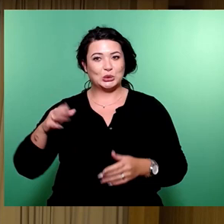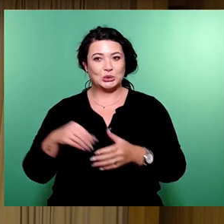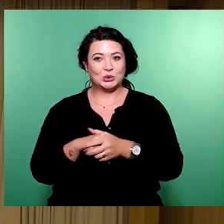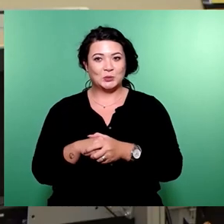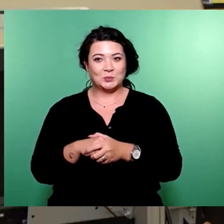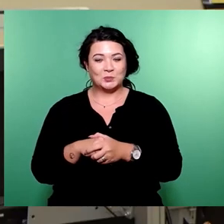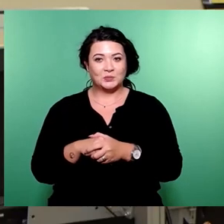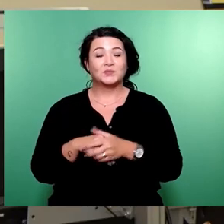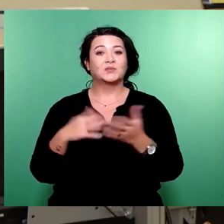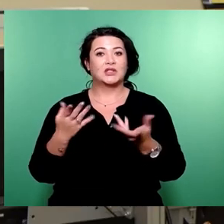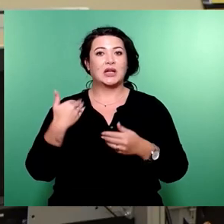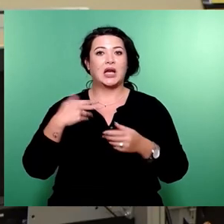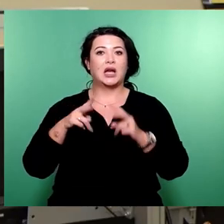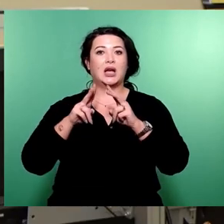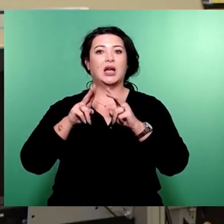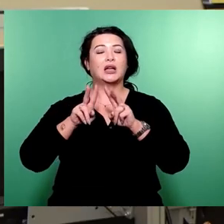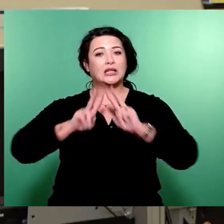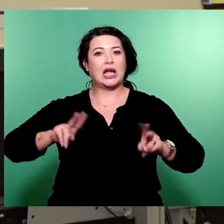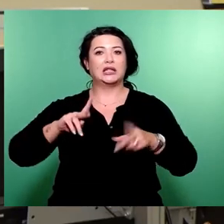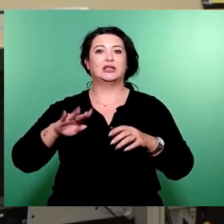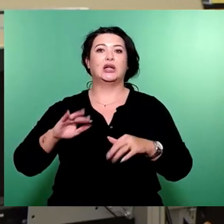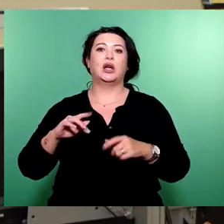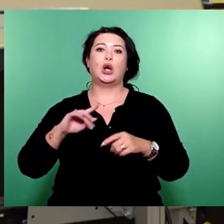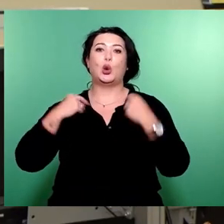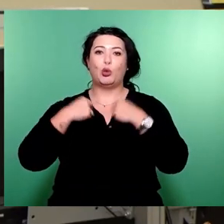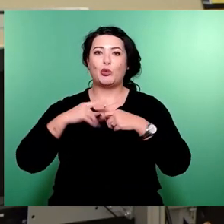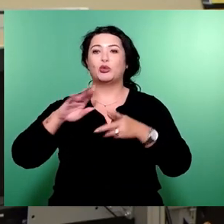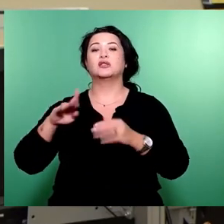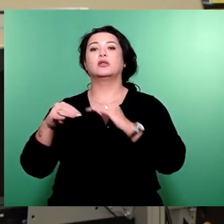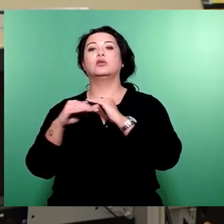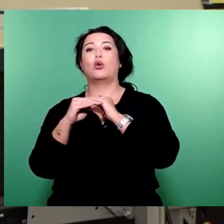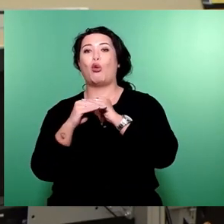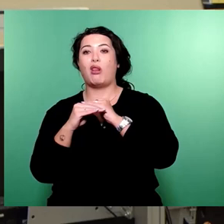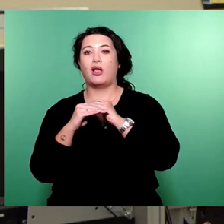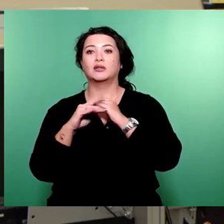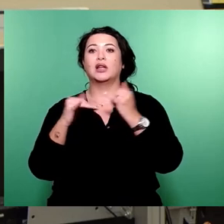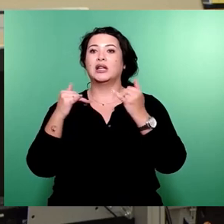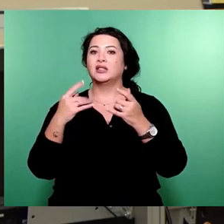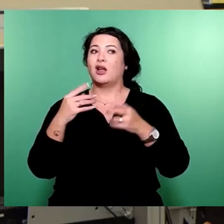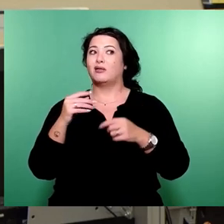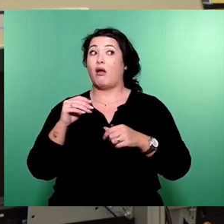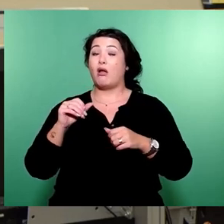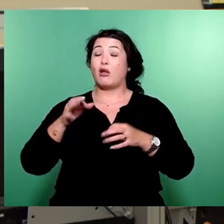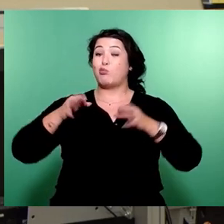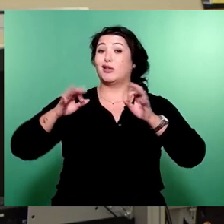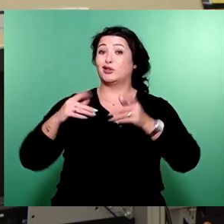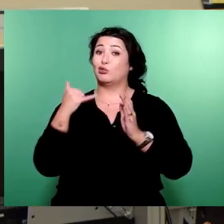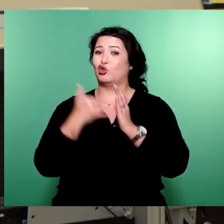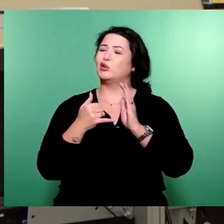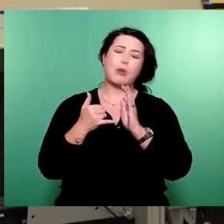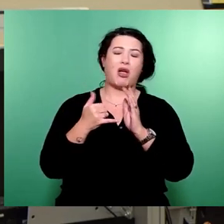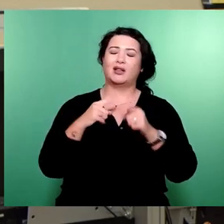Sehr geehrter Herr Oberbürgermeister, sehr geehrte Kollegen, ich könnte jetzt sagen, best for last, aber das macht dann Herr Nietzsche.